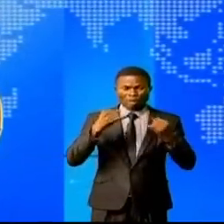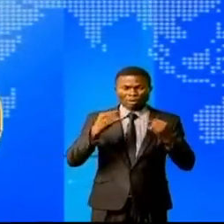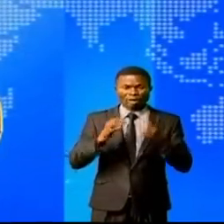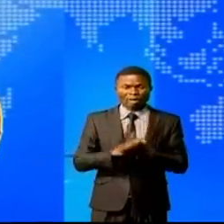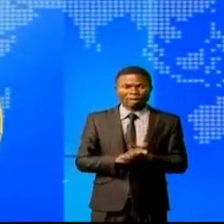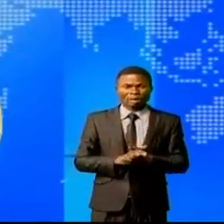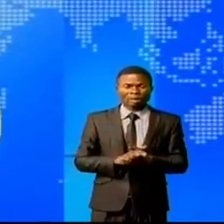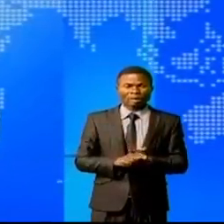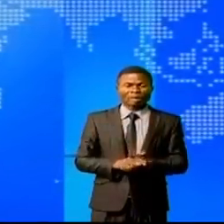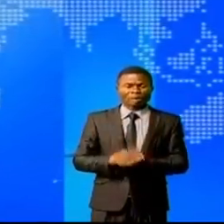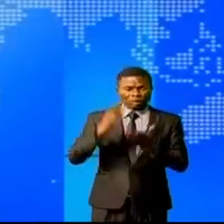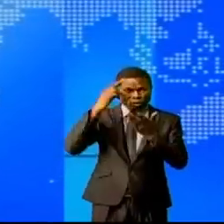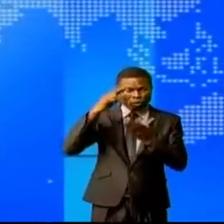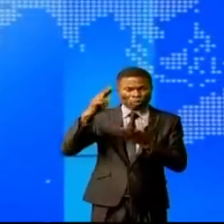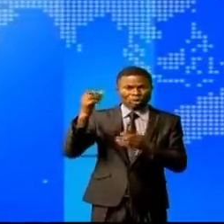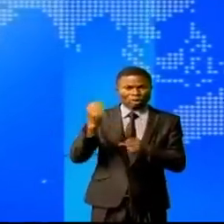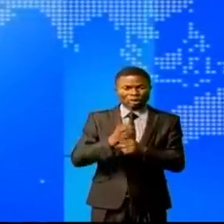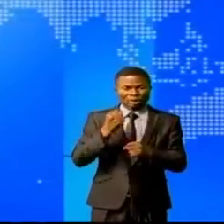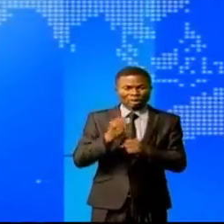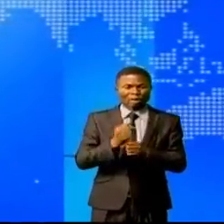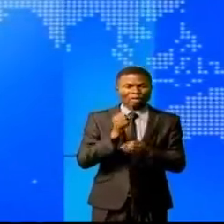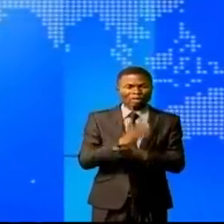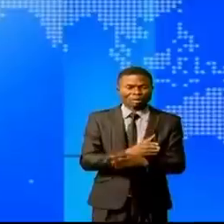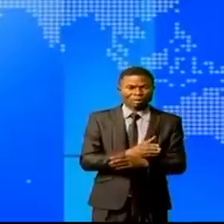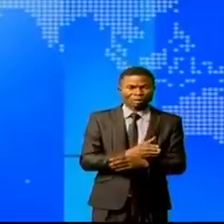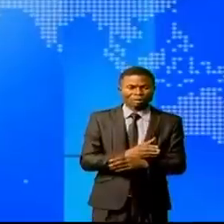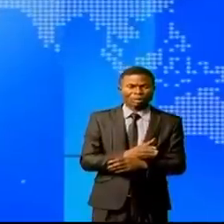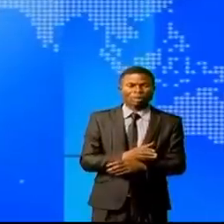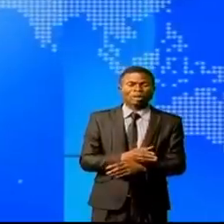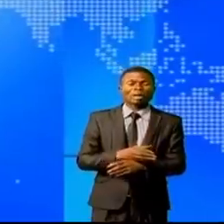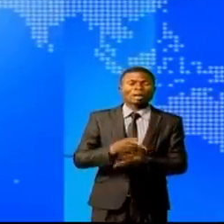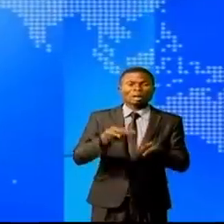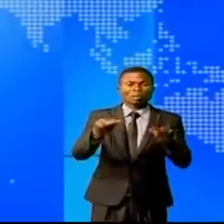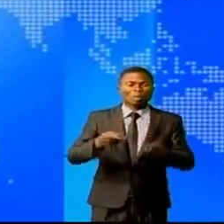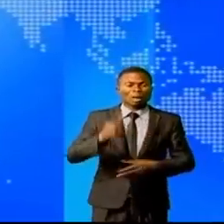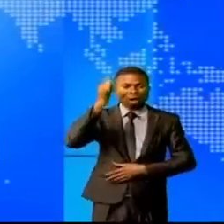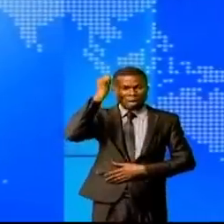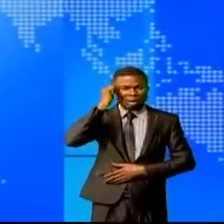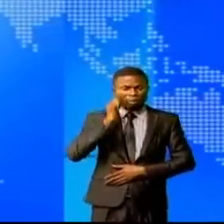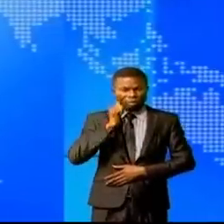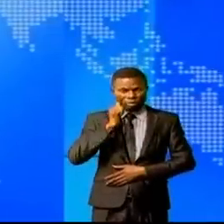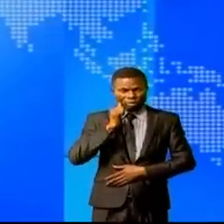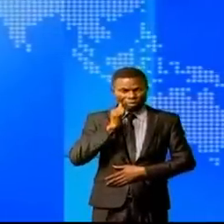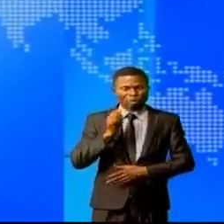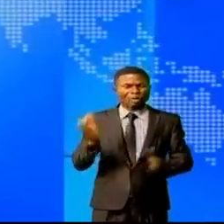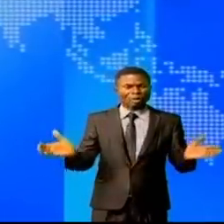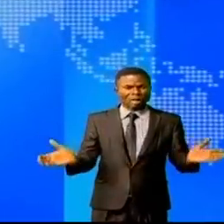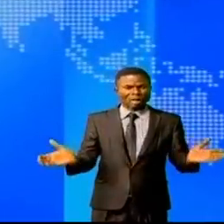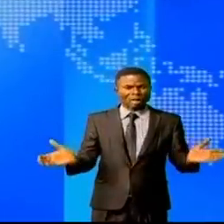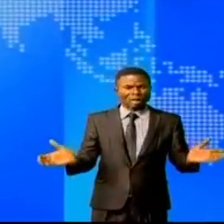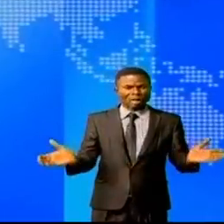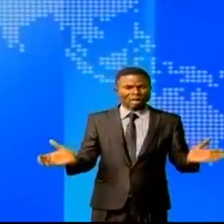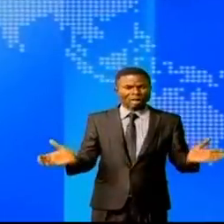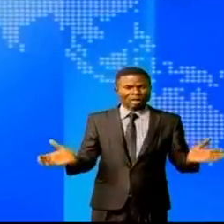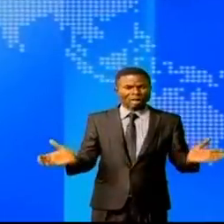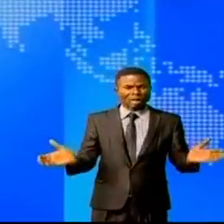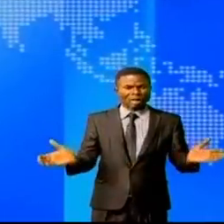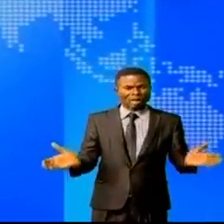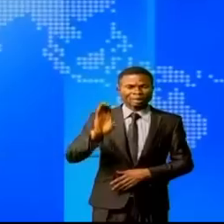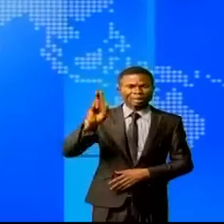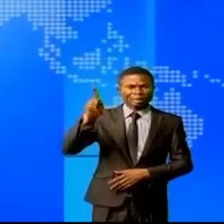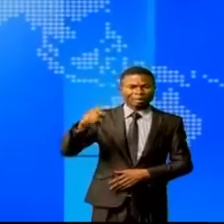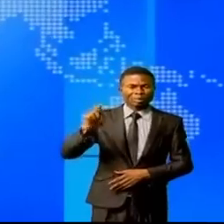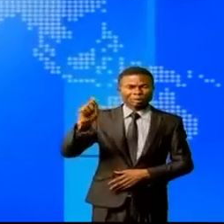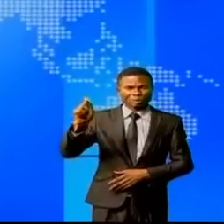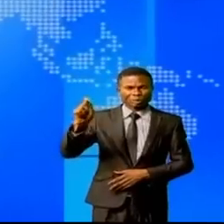Nouveau terminal opérationnel au beach Ngobila. Le confort a été renforcé par la SCPT pour